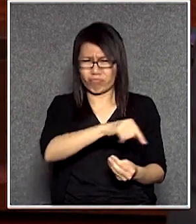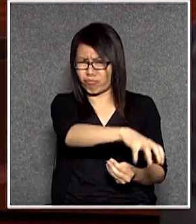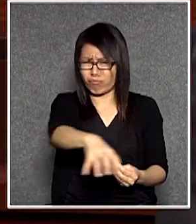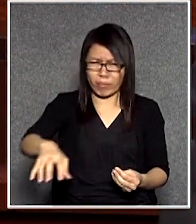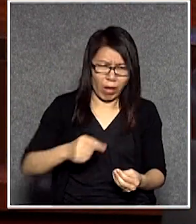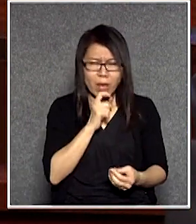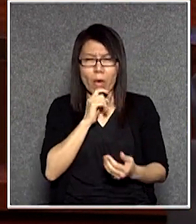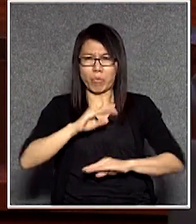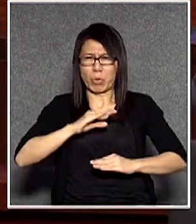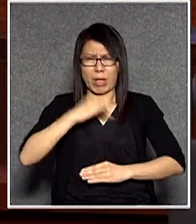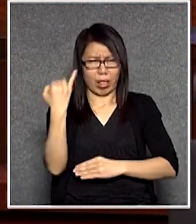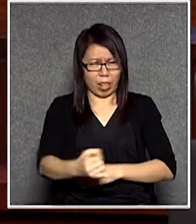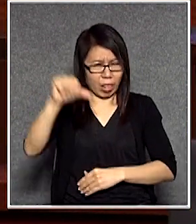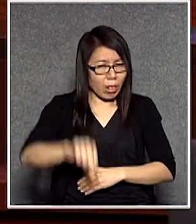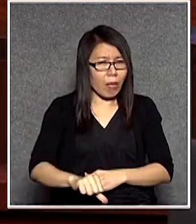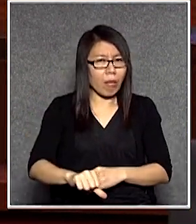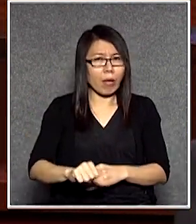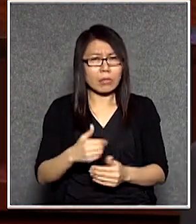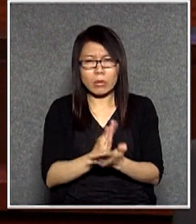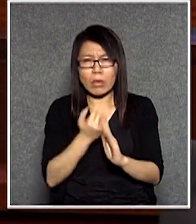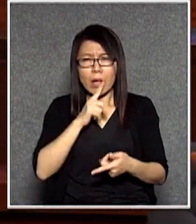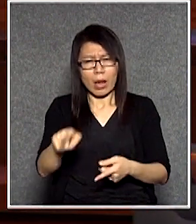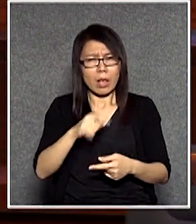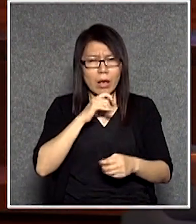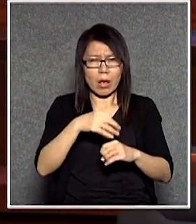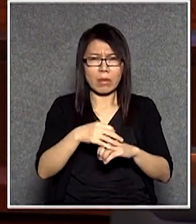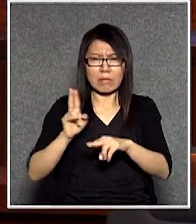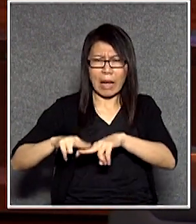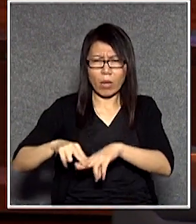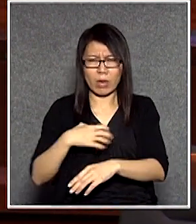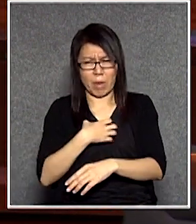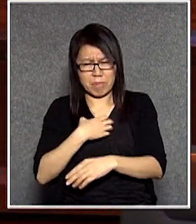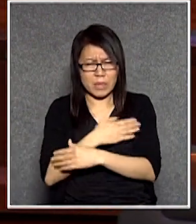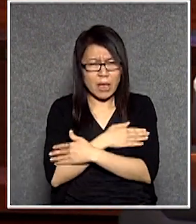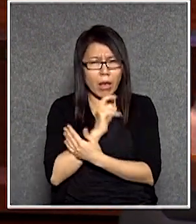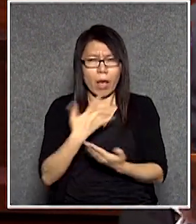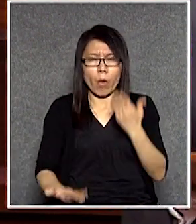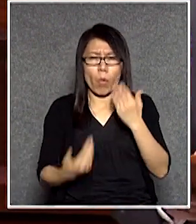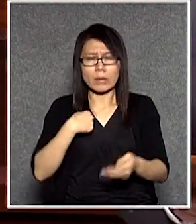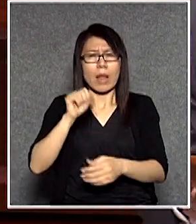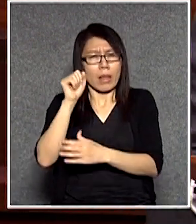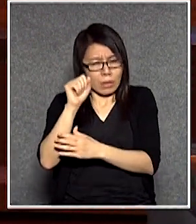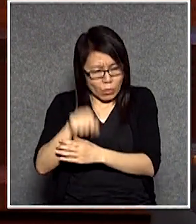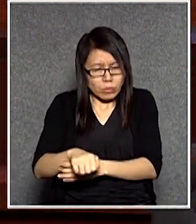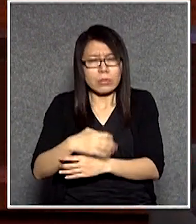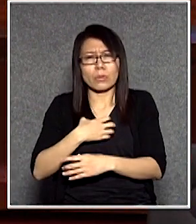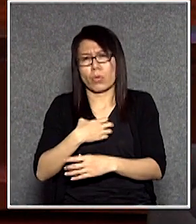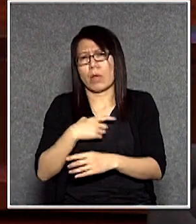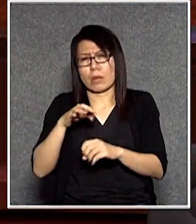德論喪是不是喂你對一個國家的感情或者你認同這個國家